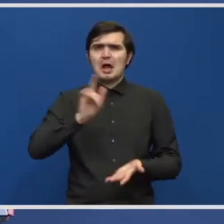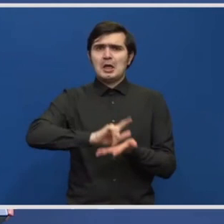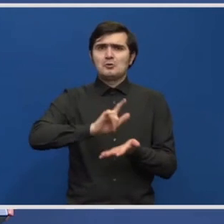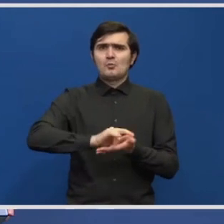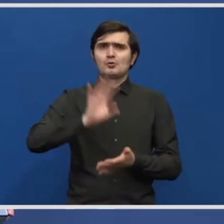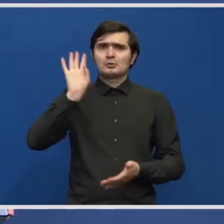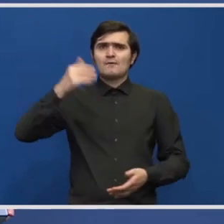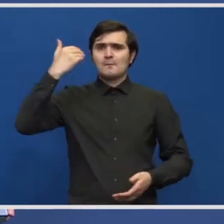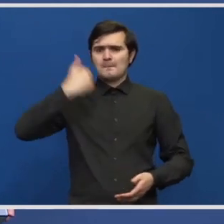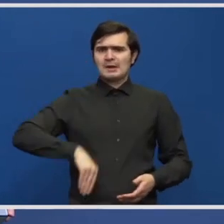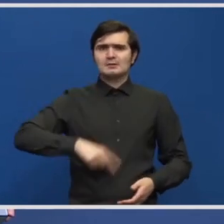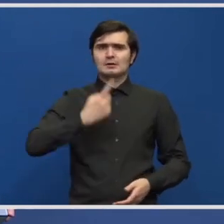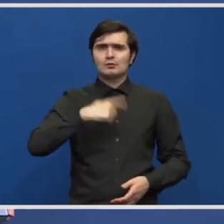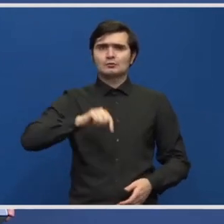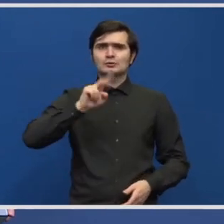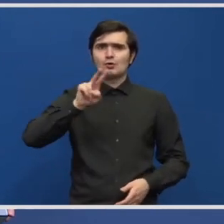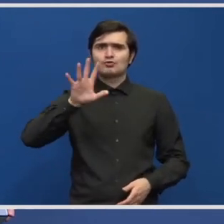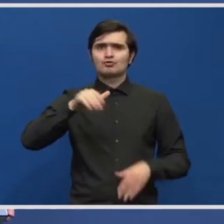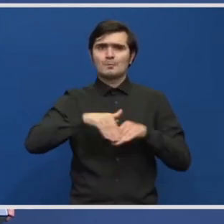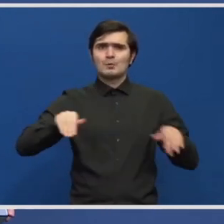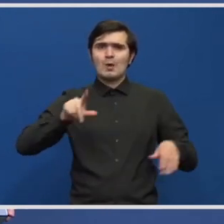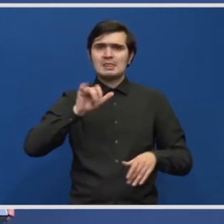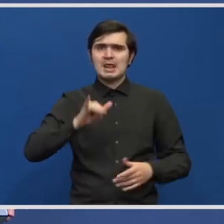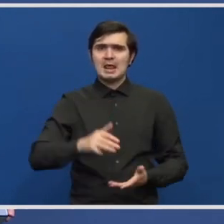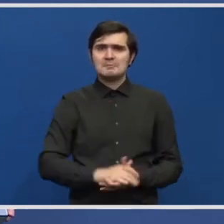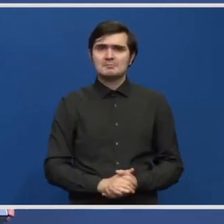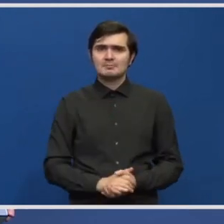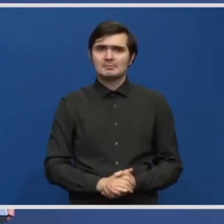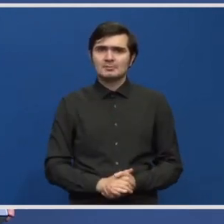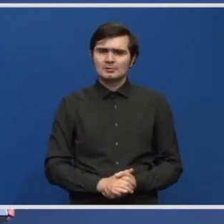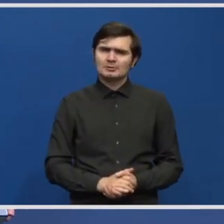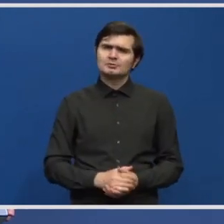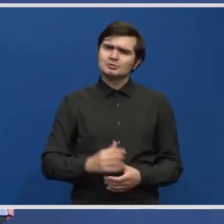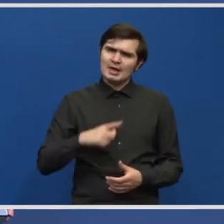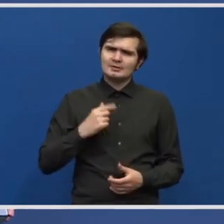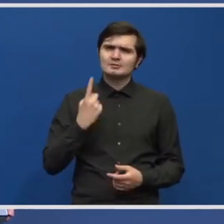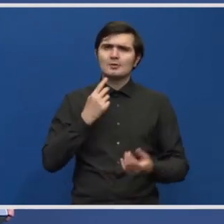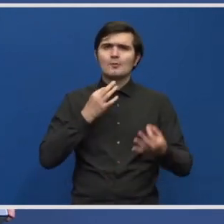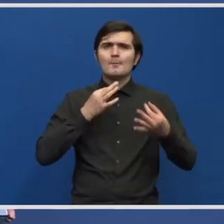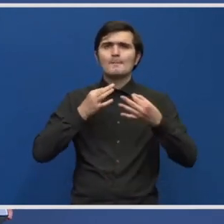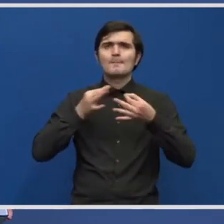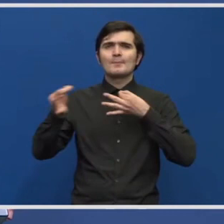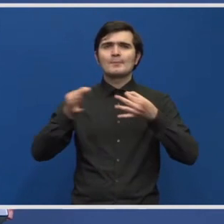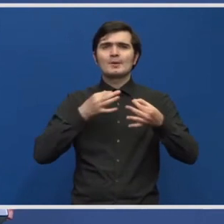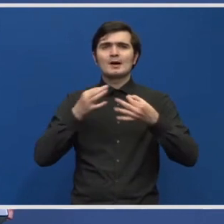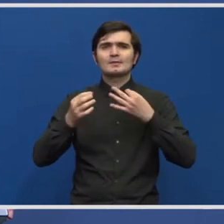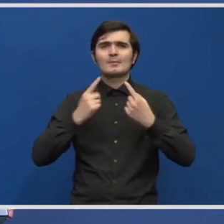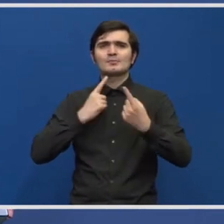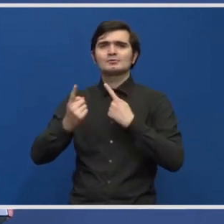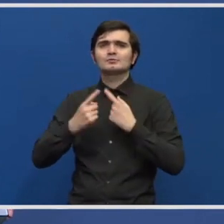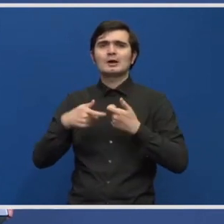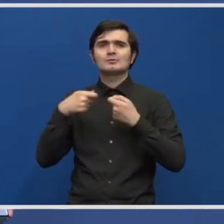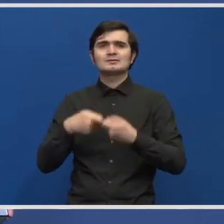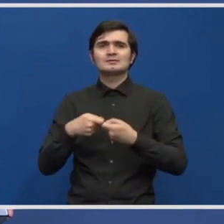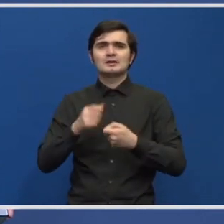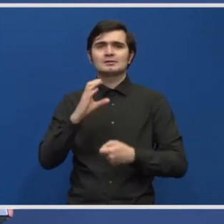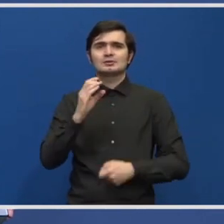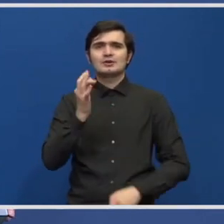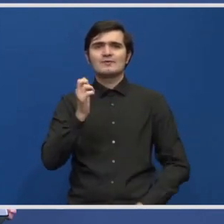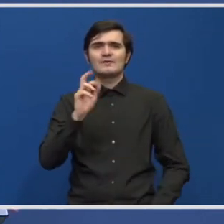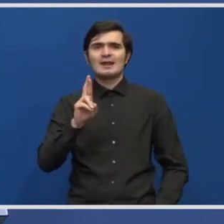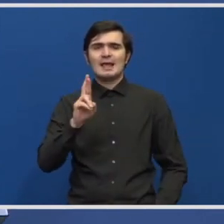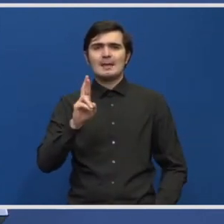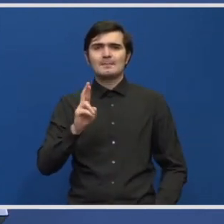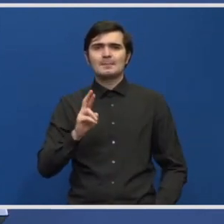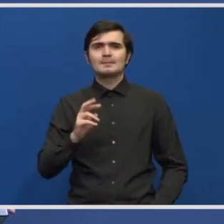pierdere de 125 de milioane de lei. Avem un plan discutat și cu sindicatele la CFR Marfă